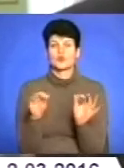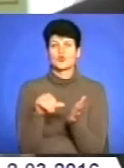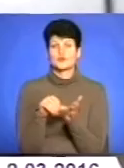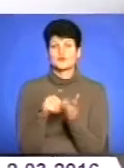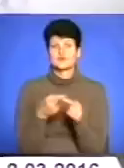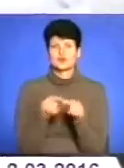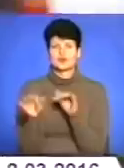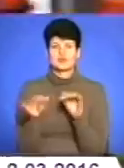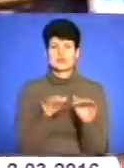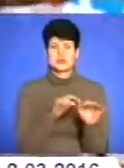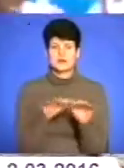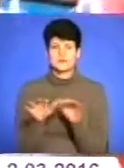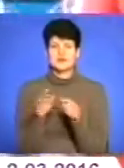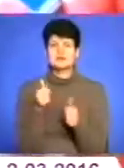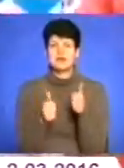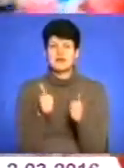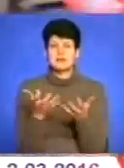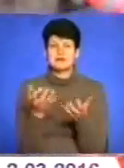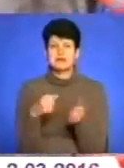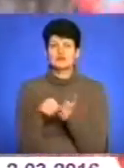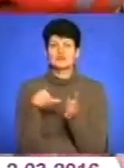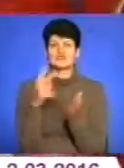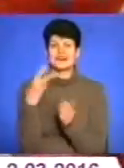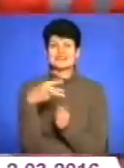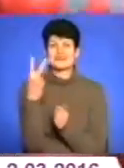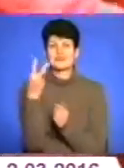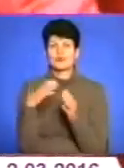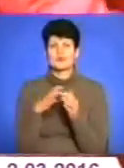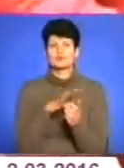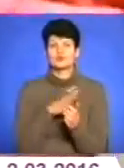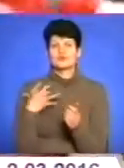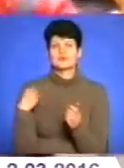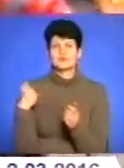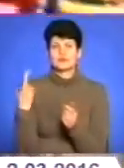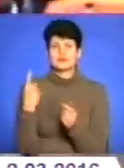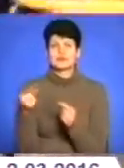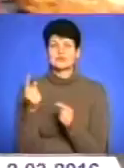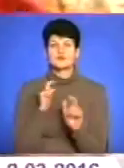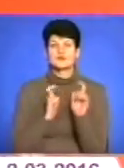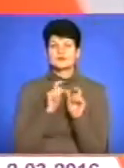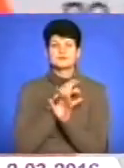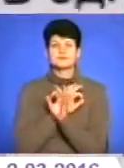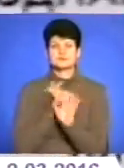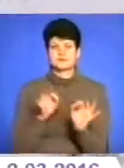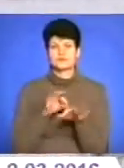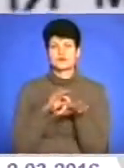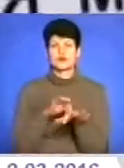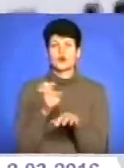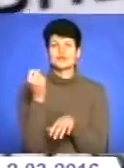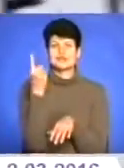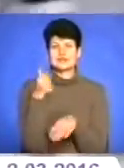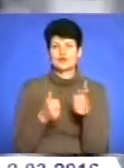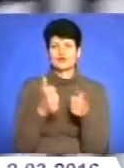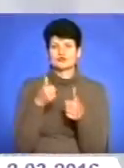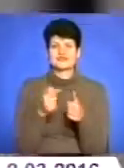даному заході. Змагання, у яких участь взяли 22 команди, відбулися на Львівщині. Тернопільські студенти успішно пройшли 11 конкурсних